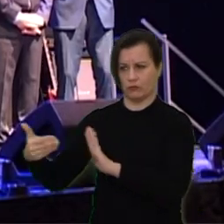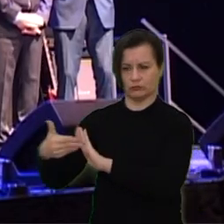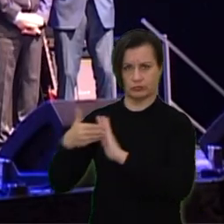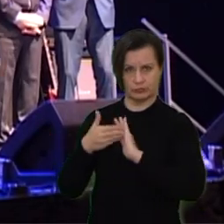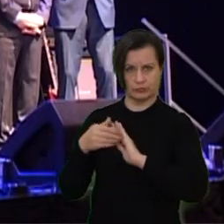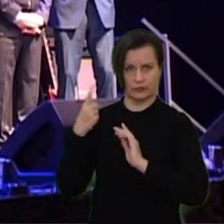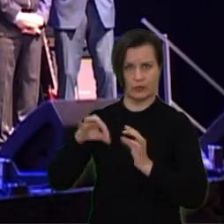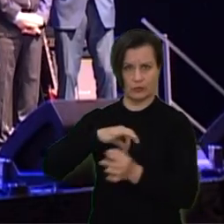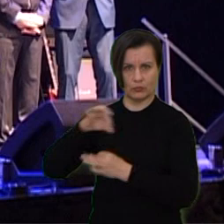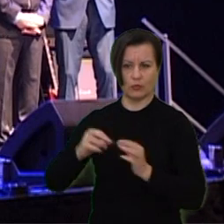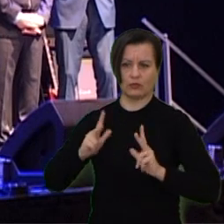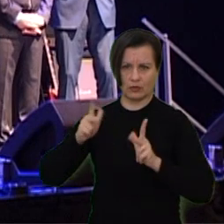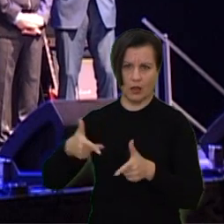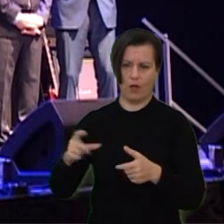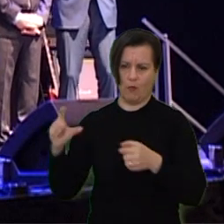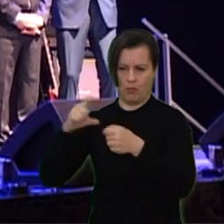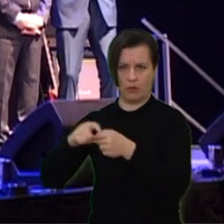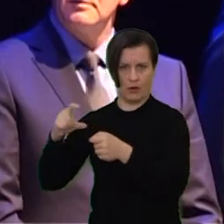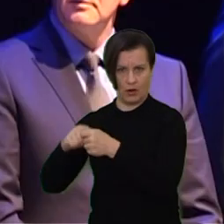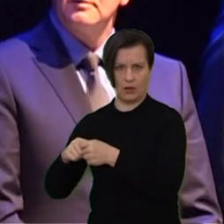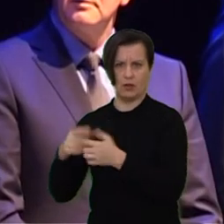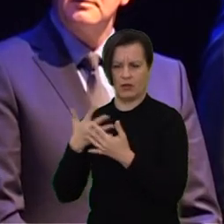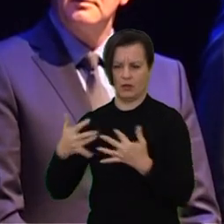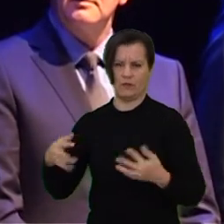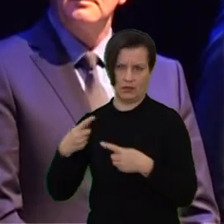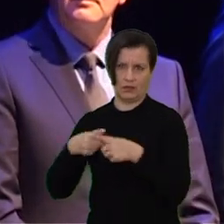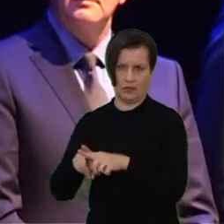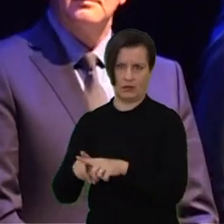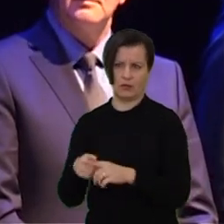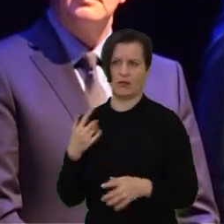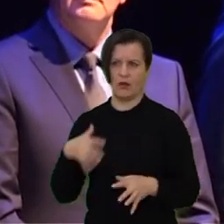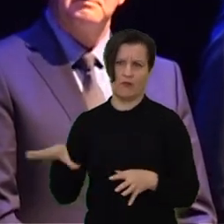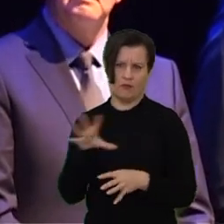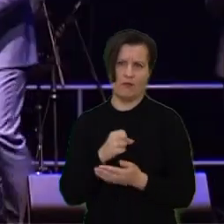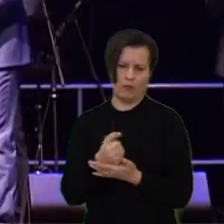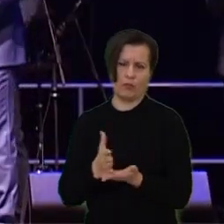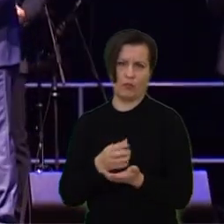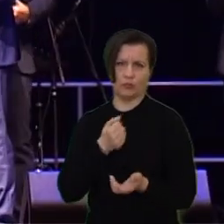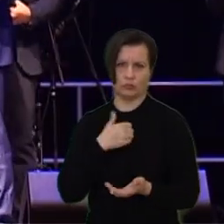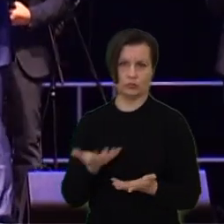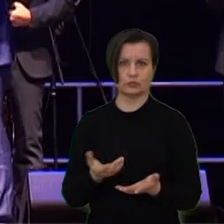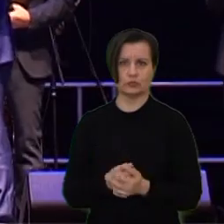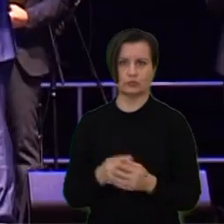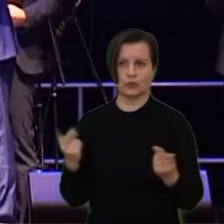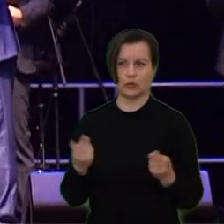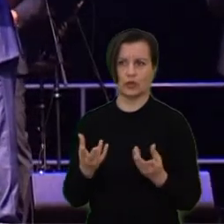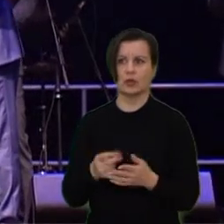vieną projektą, traktorių, priekabas ten, padargos. Maždaug viską turim, ko reikia. Ir smagu, kad įvertina, kad pastebį,